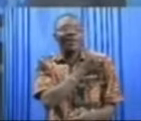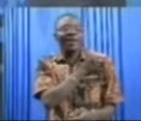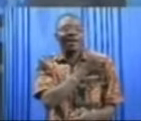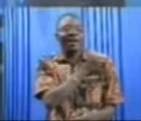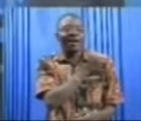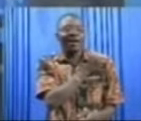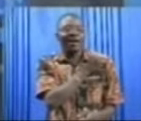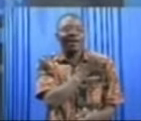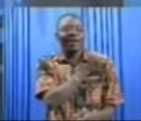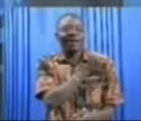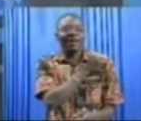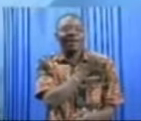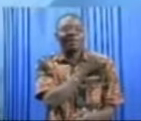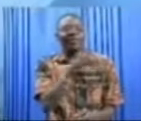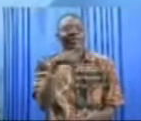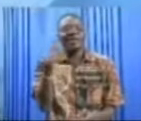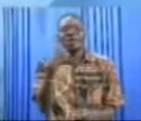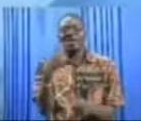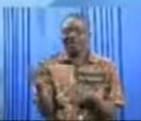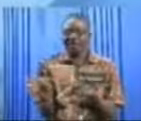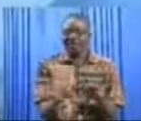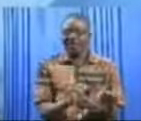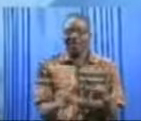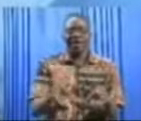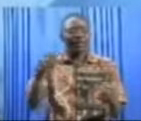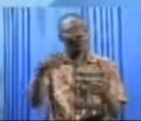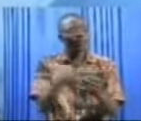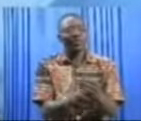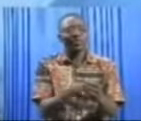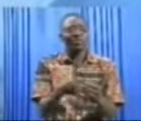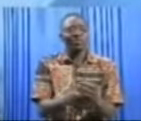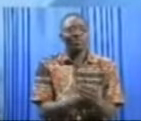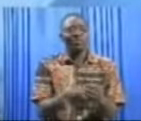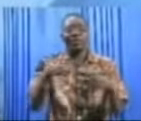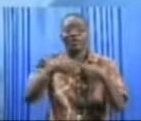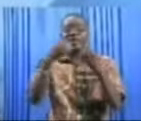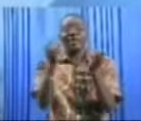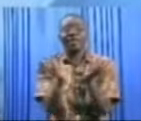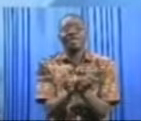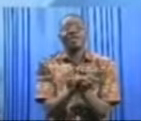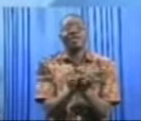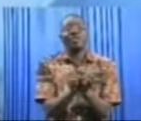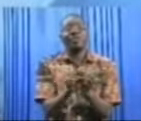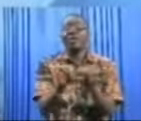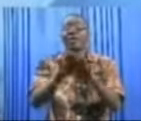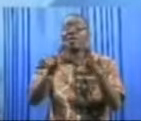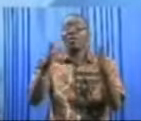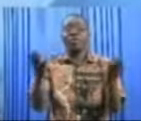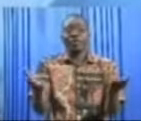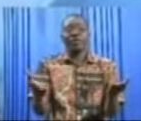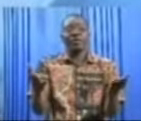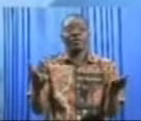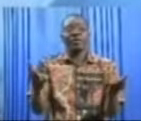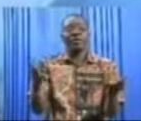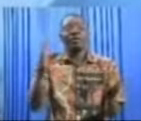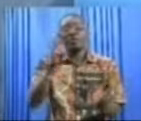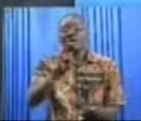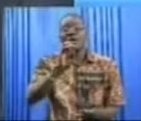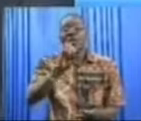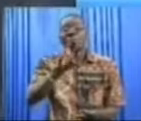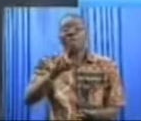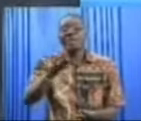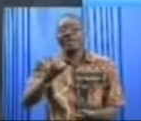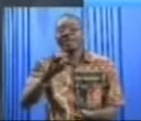a fait un triplé avec son nouveau club à l'ouverture du championnat de la Bundesliga. Tout à fait.